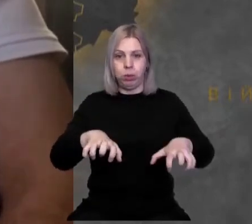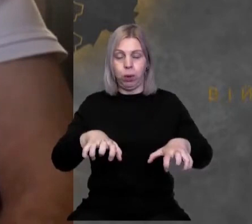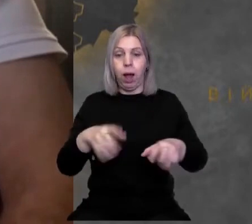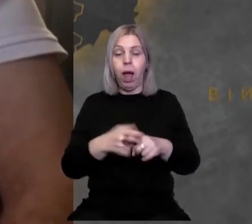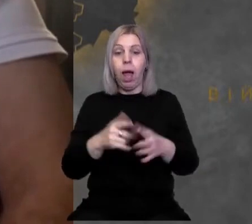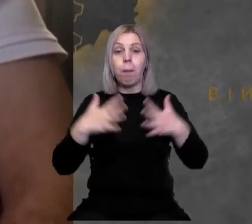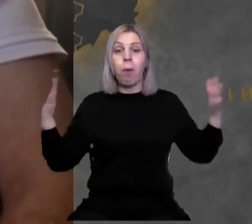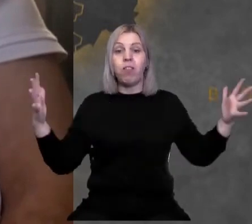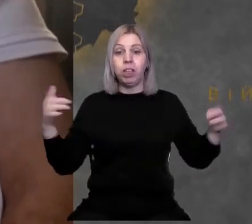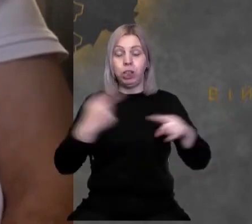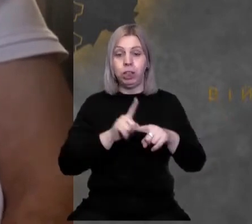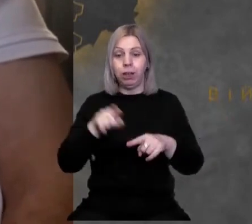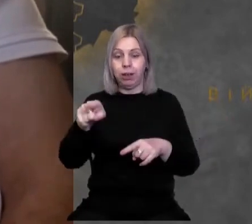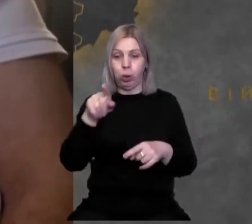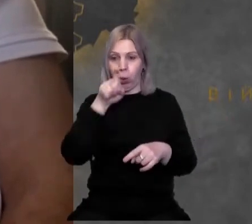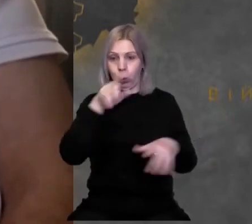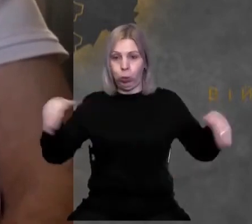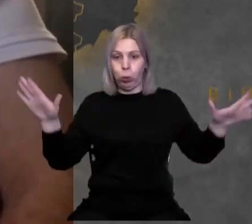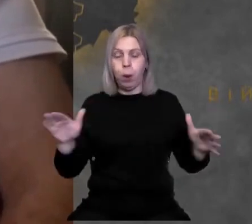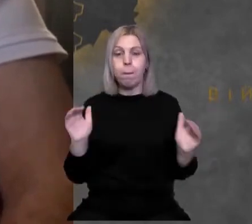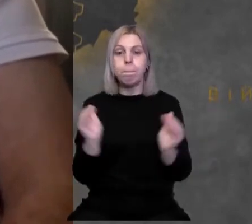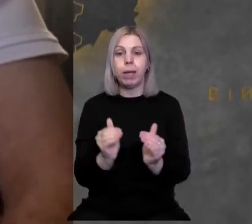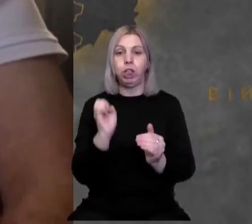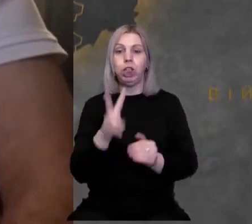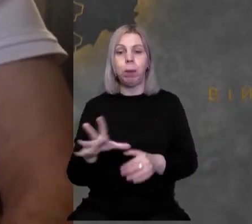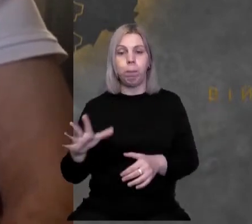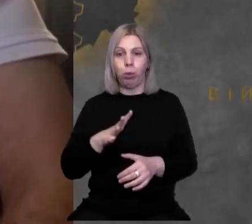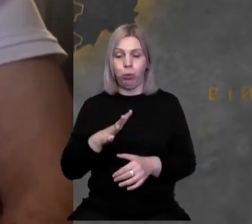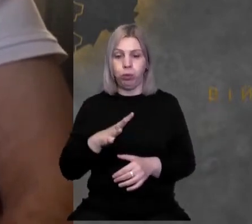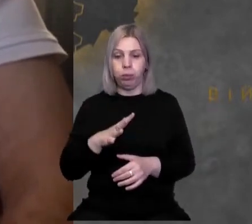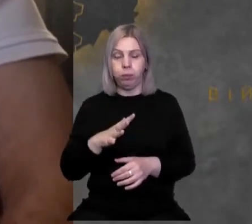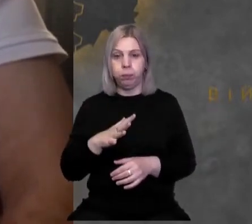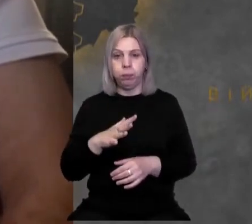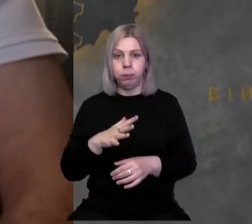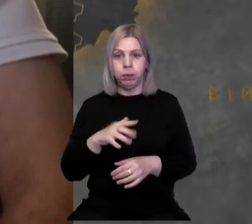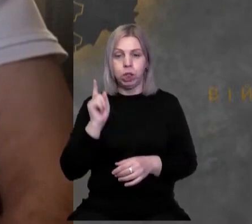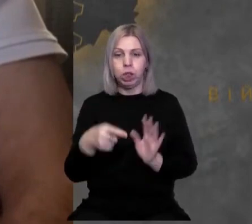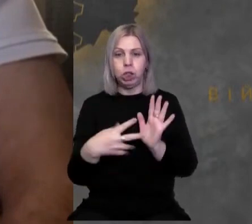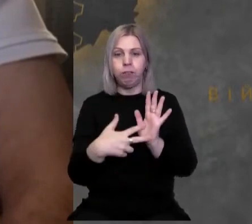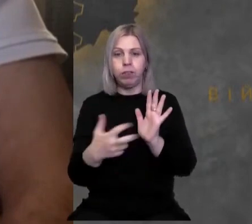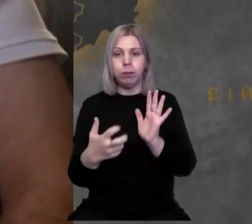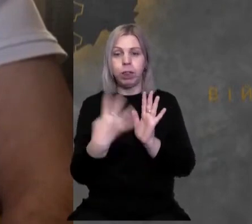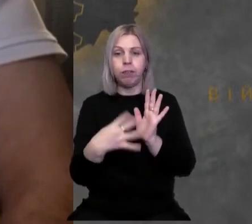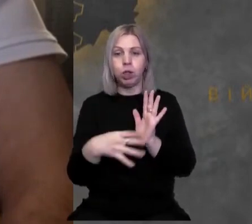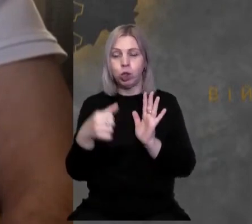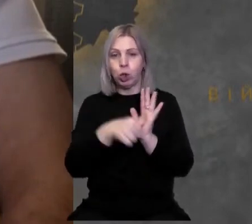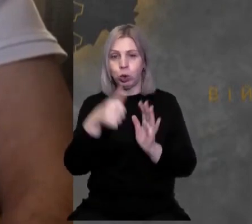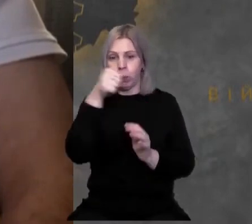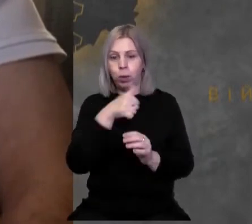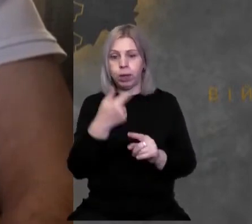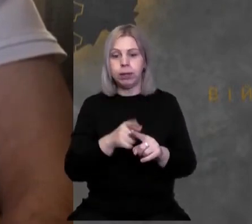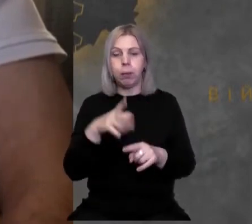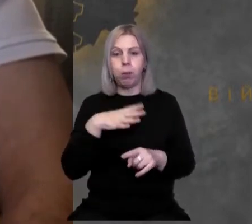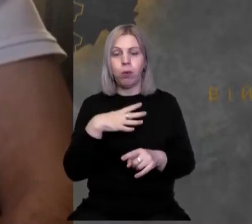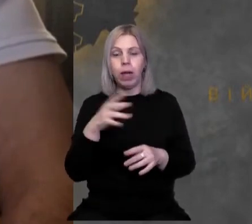величині цей Турул менший, ніж був у 1896 році, цей